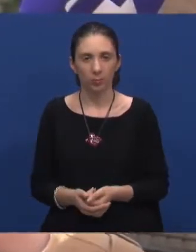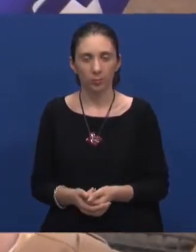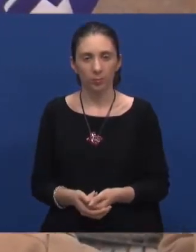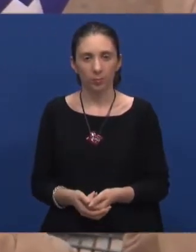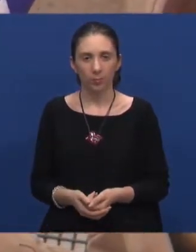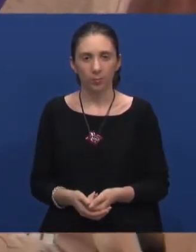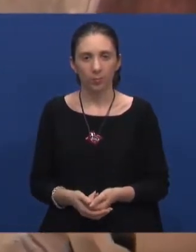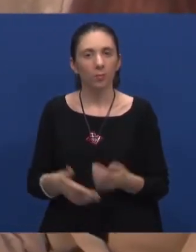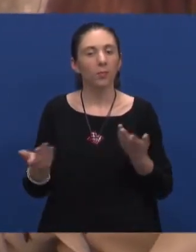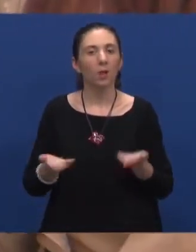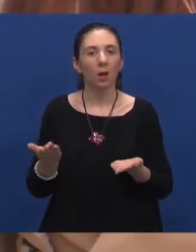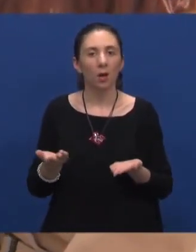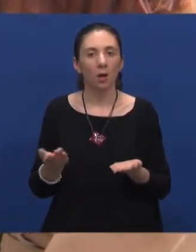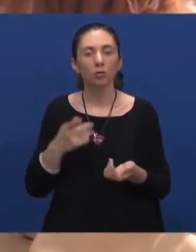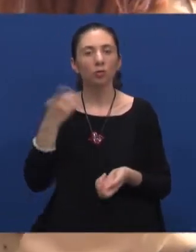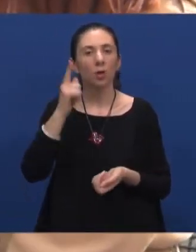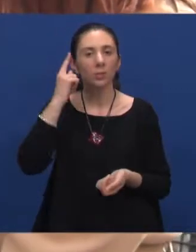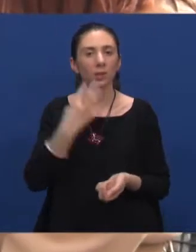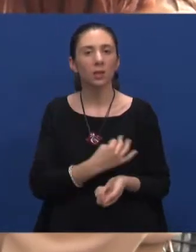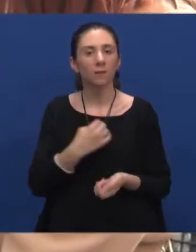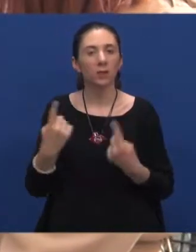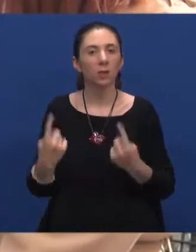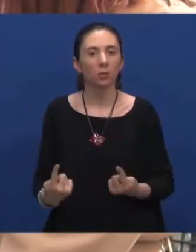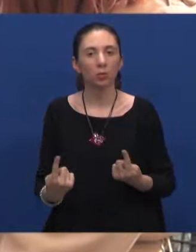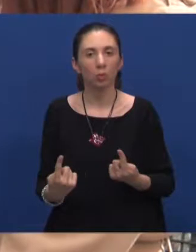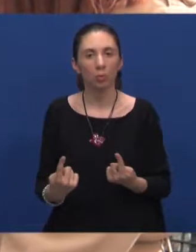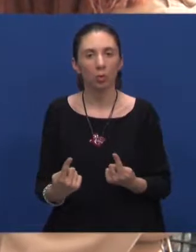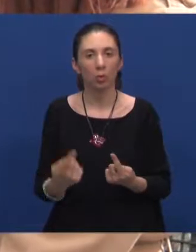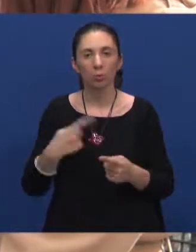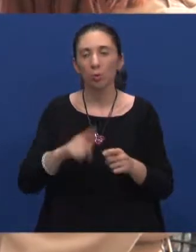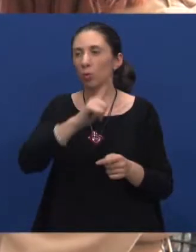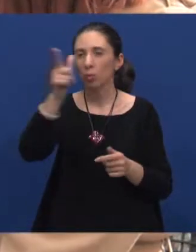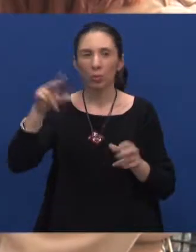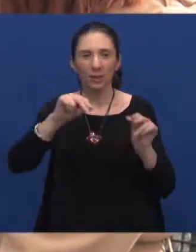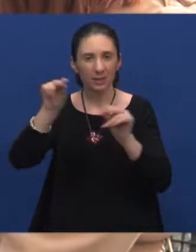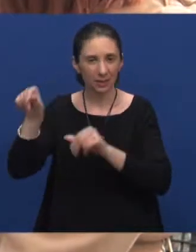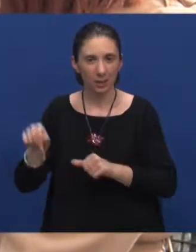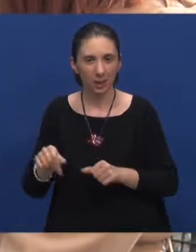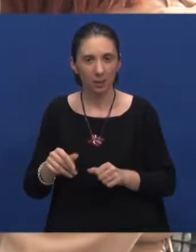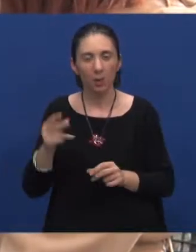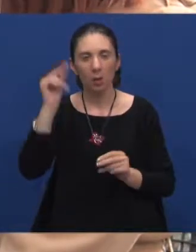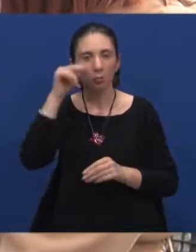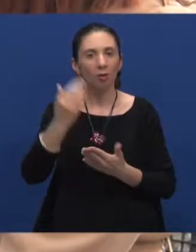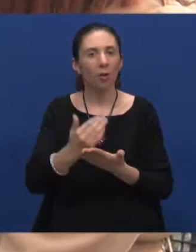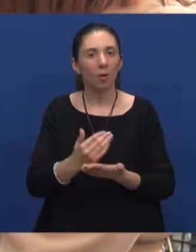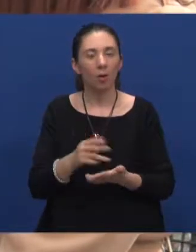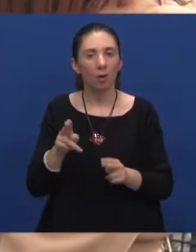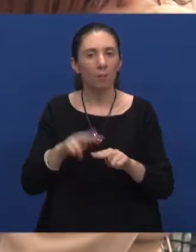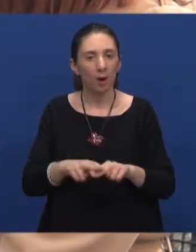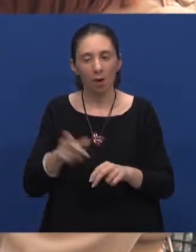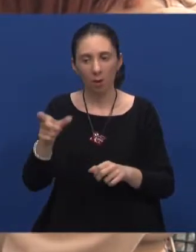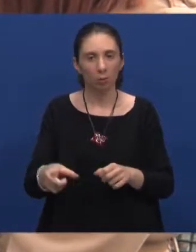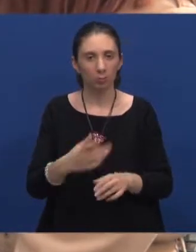Reci mi, što misliš, kako Hrvatska stoji, s obzirom na druge zemlje, što se tiče poštivanja prava osoba s